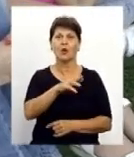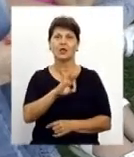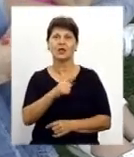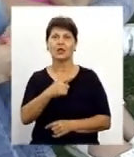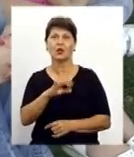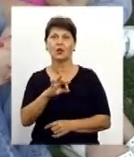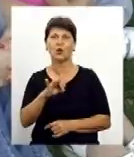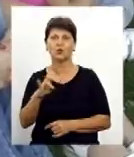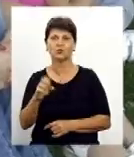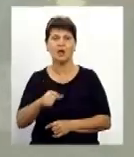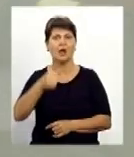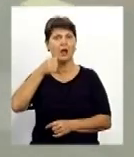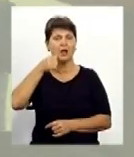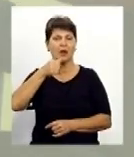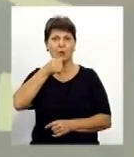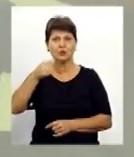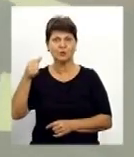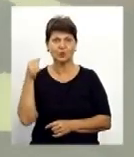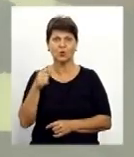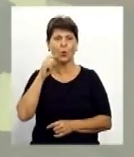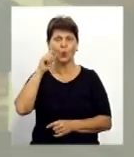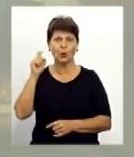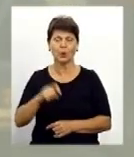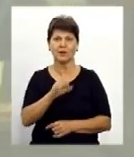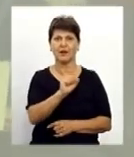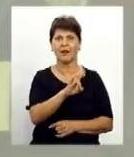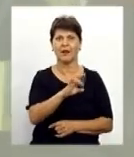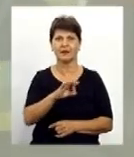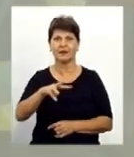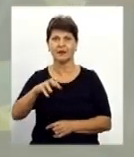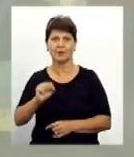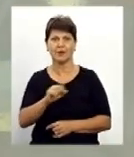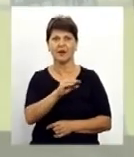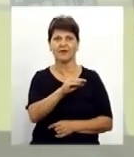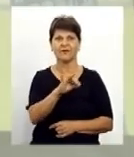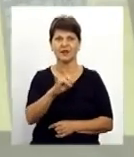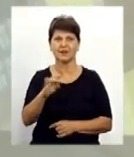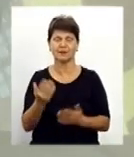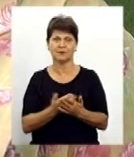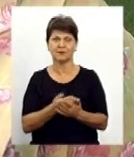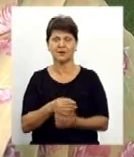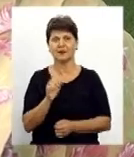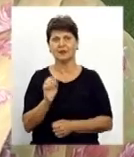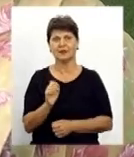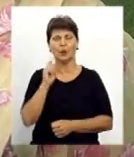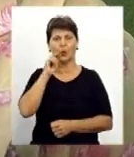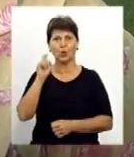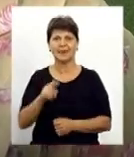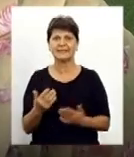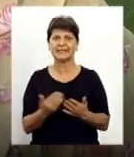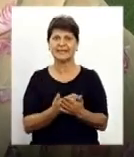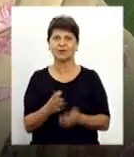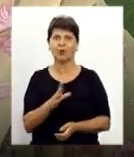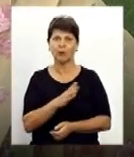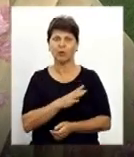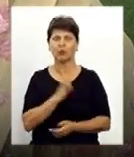створила «Укранімафільм». Чи може не знімаєте? Чи може у пана фотоапарат пошкоджений? Українське кіно, воно